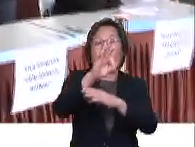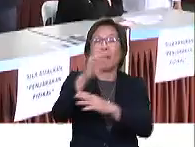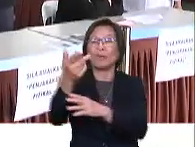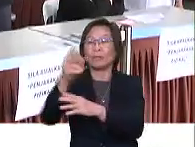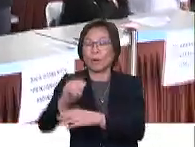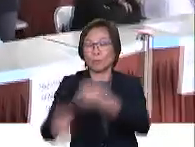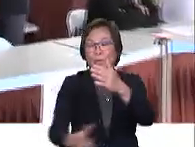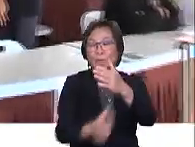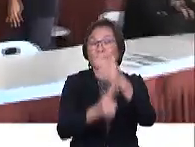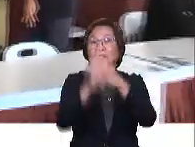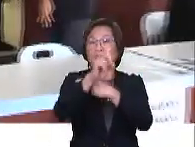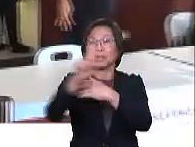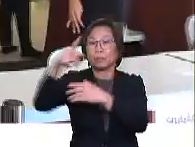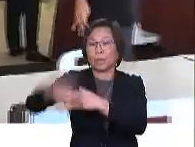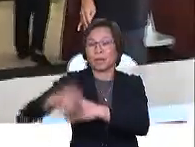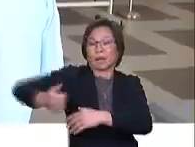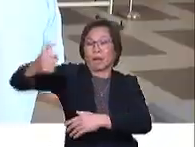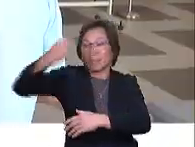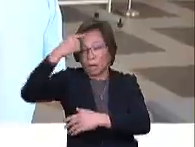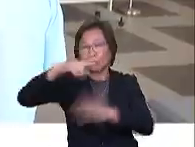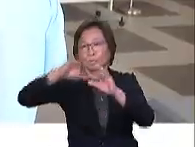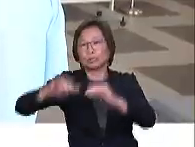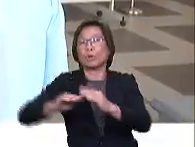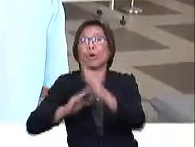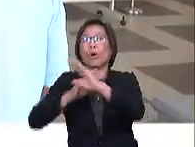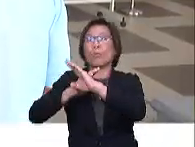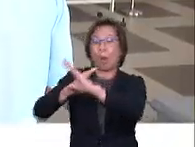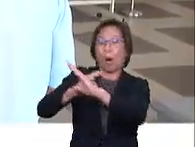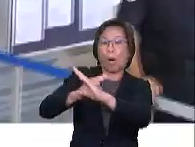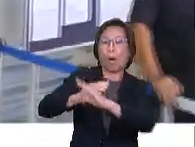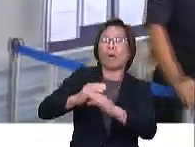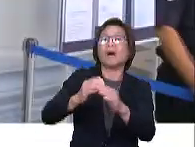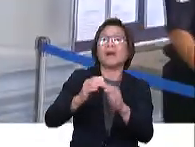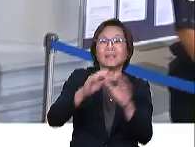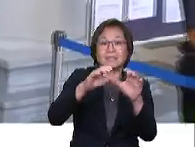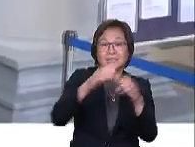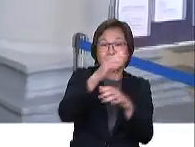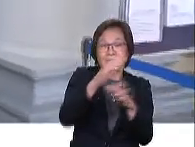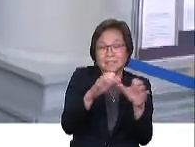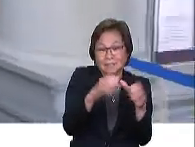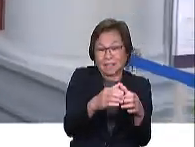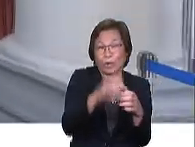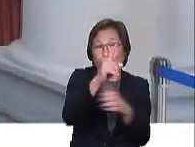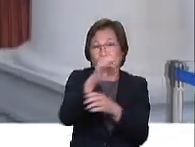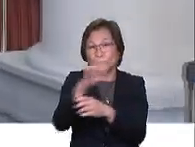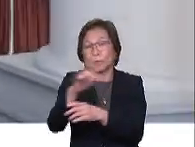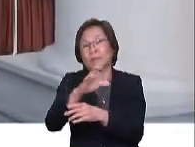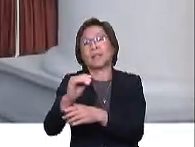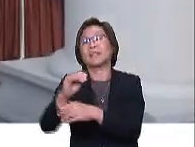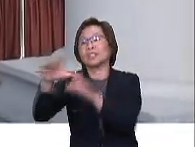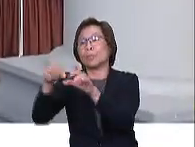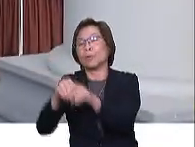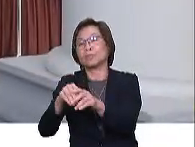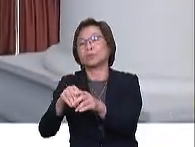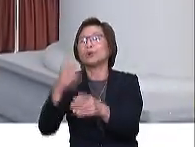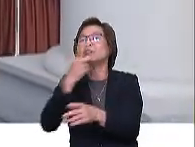sebagai timbalan pendakwa raya kanan untuk menangani pendakwaan kes skandal 1MDB dan kes lain termasuk Datin Seri Rosmah